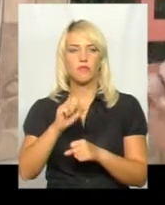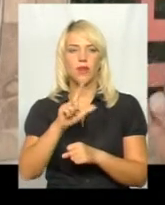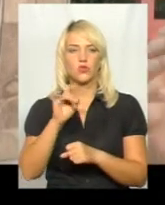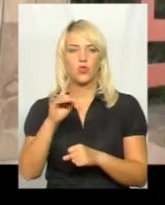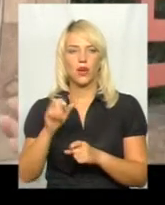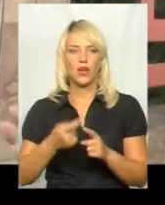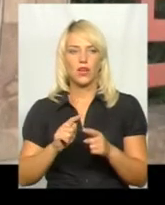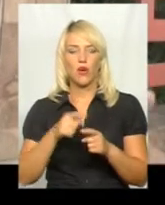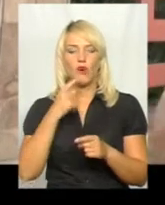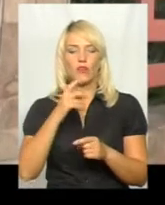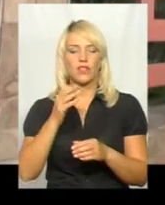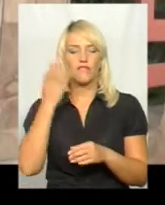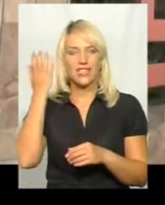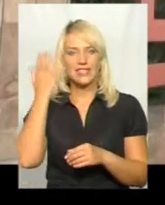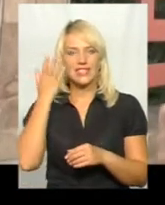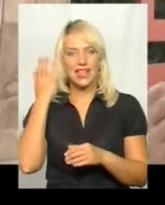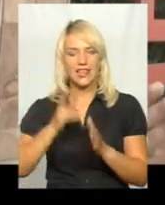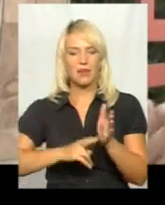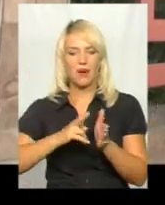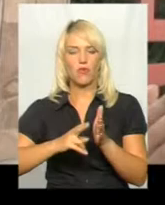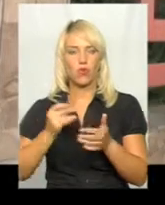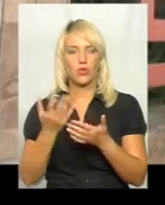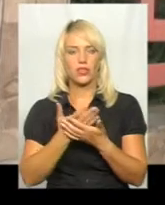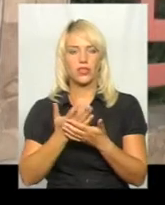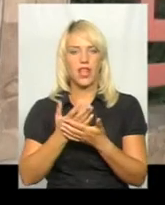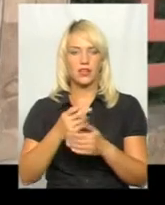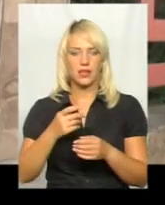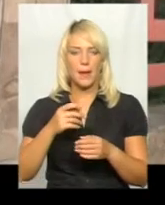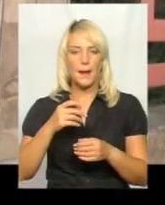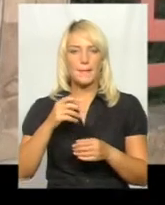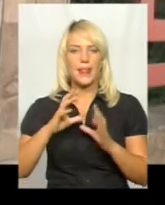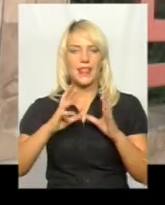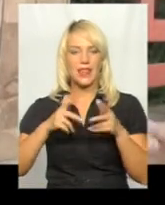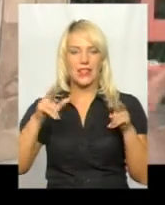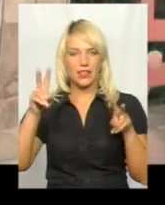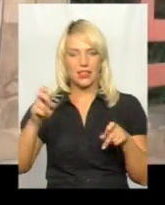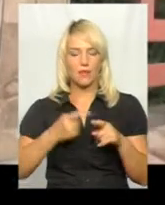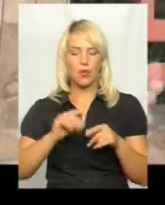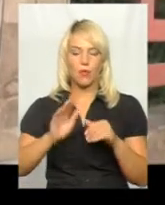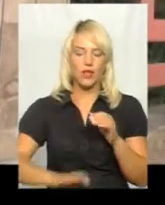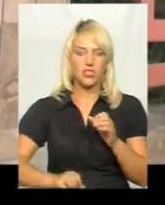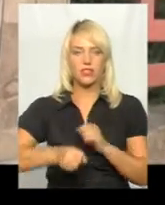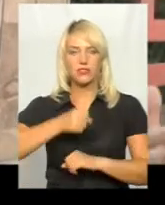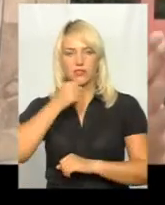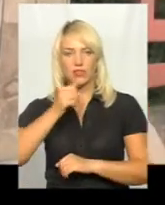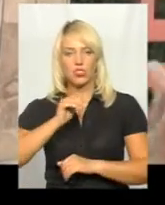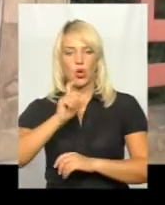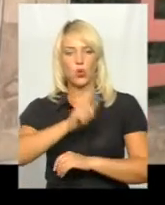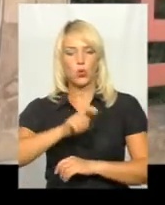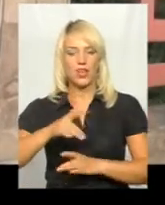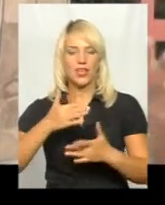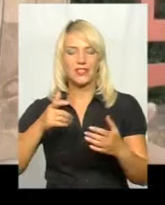Їх назвали «Веселий паровозик», «Кіндати планета». Повірте, в менших, в старших людей з різних країн, різних регіонів